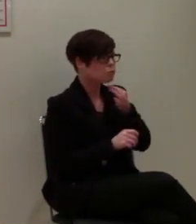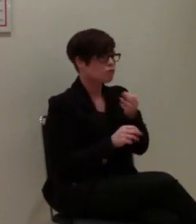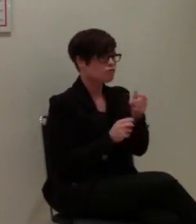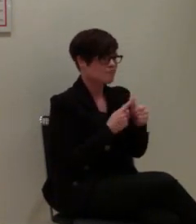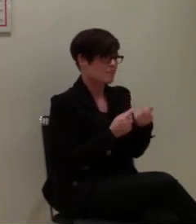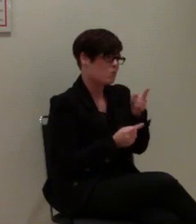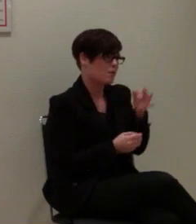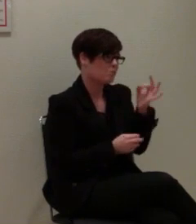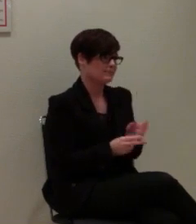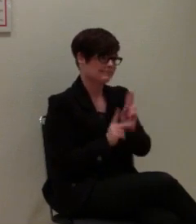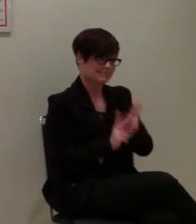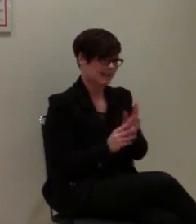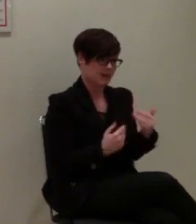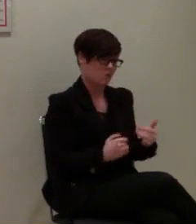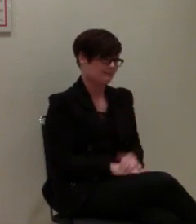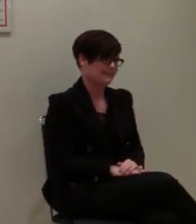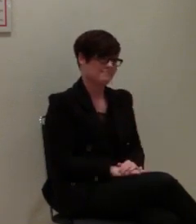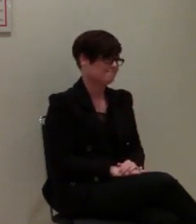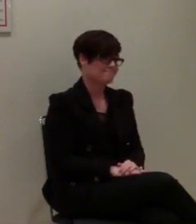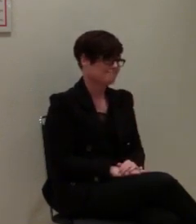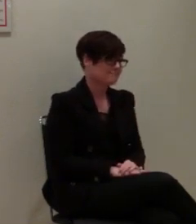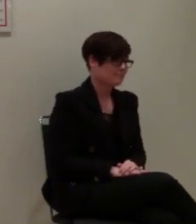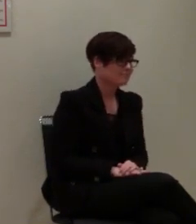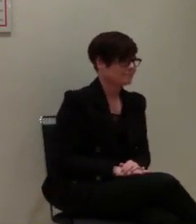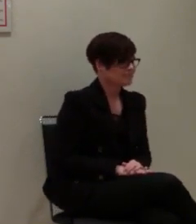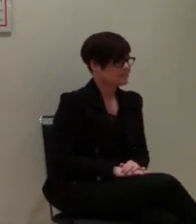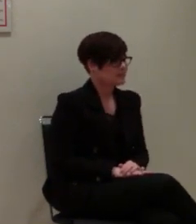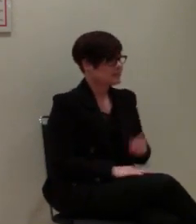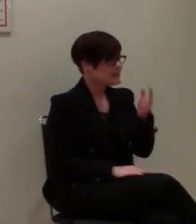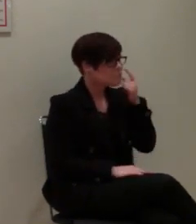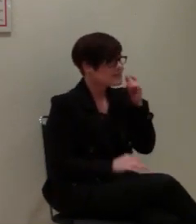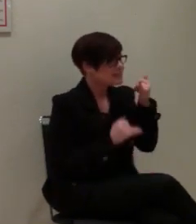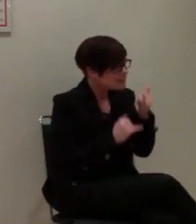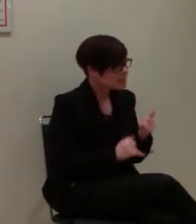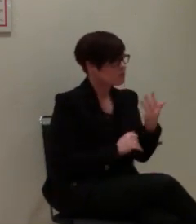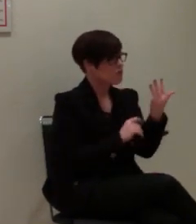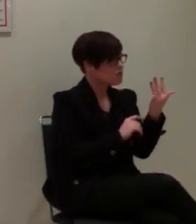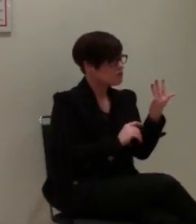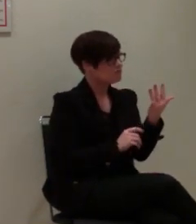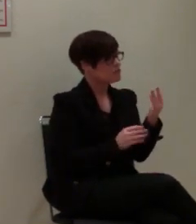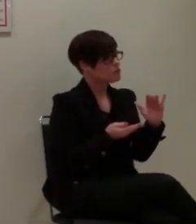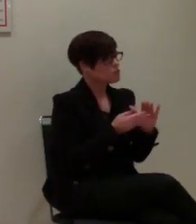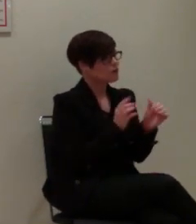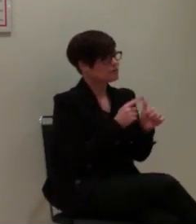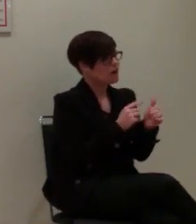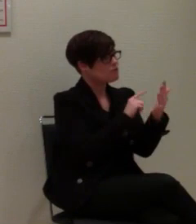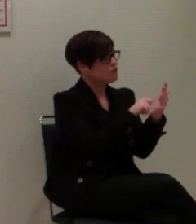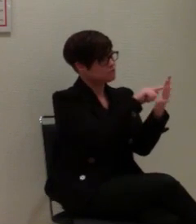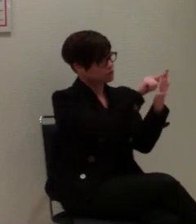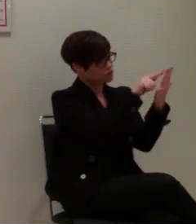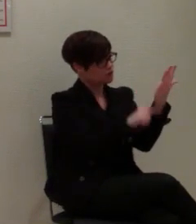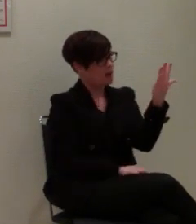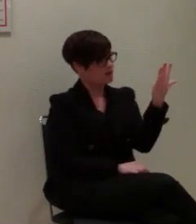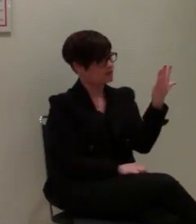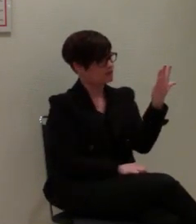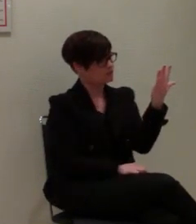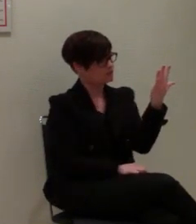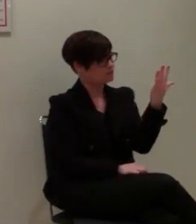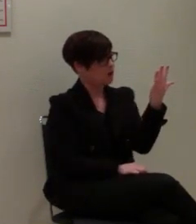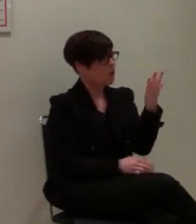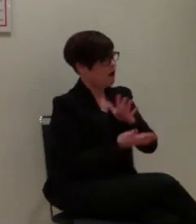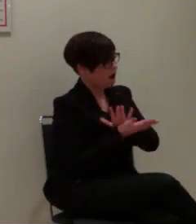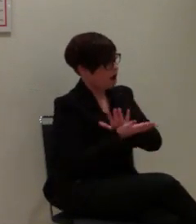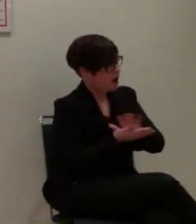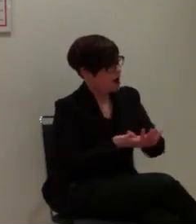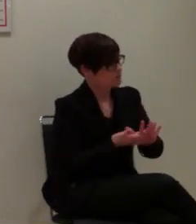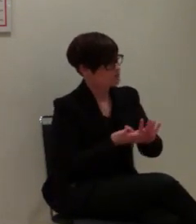Aber hundertprozentig sicher ist es noch nicht. Im Moment haben wir eine fünfstellige Kurzwahl, die wir relativ einprägsam gestaltet